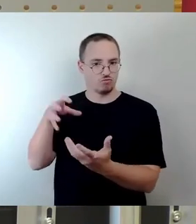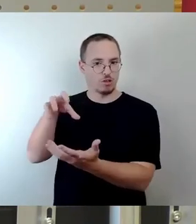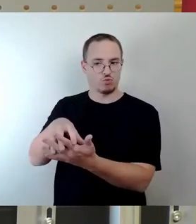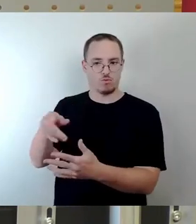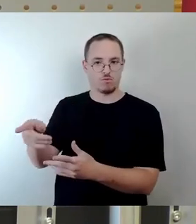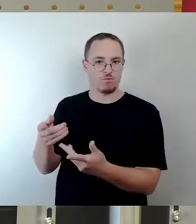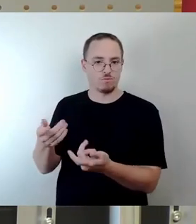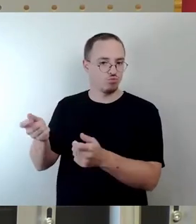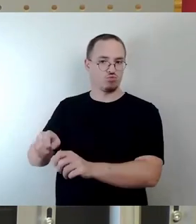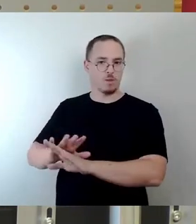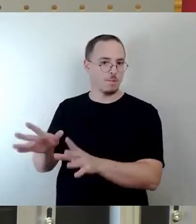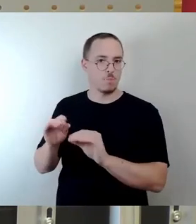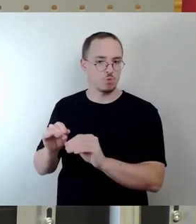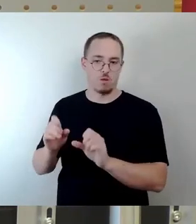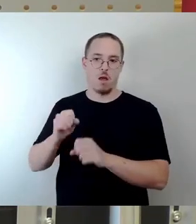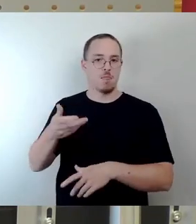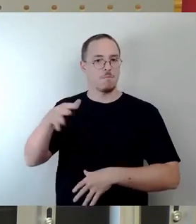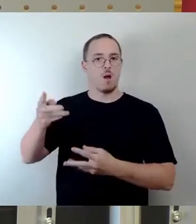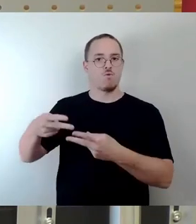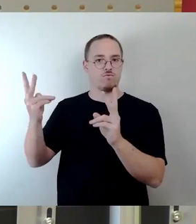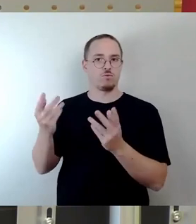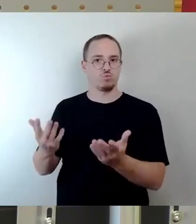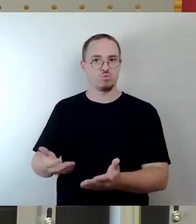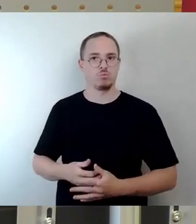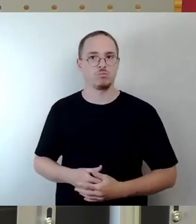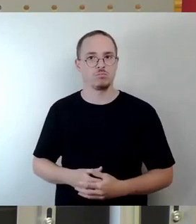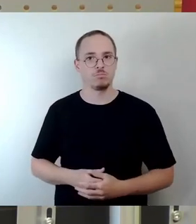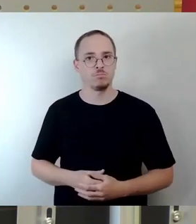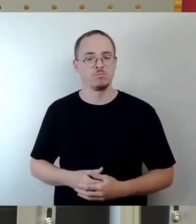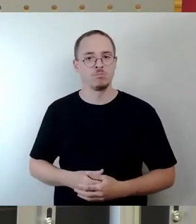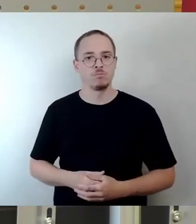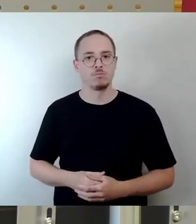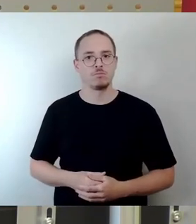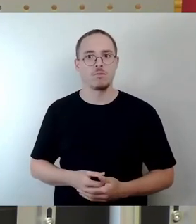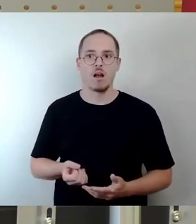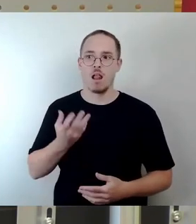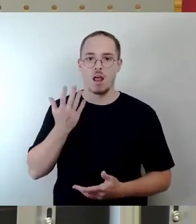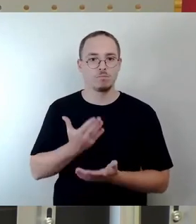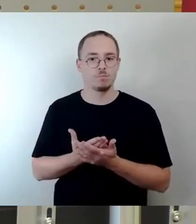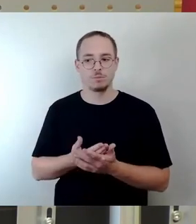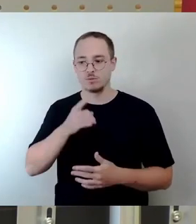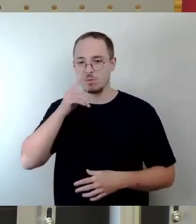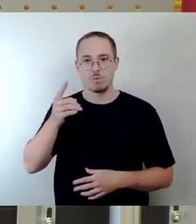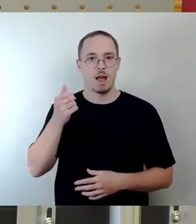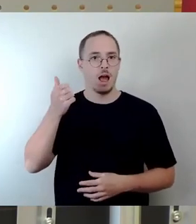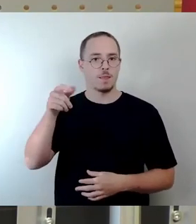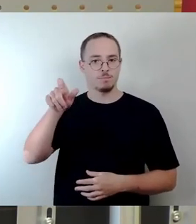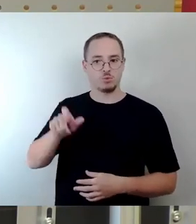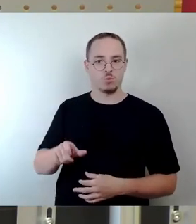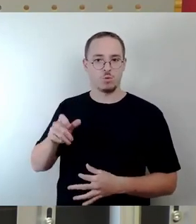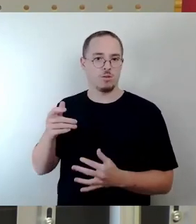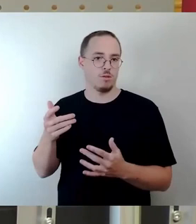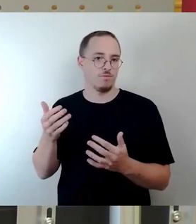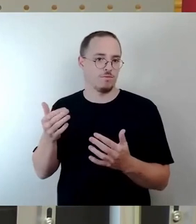derartige Maßnahmen etwas mehr als die derzeitigen Straßenmalereien. Aber wenn wir dadurch nur einen einzigen toten oder schwerverletzten Verkehrsteilnehmer weniger hätten, wer ist das wert?